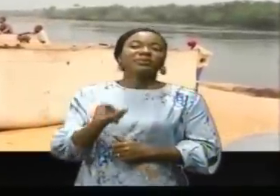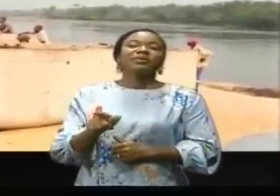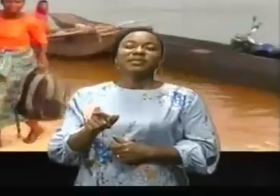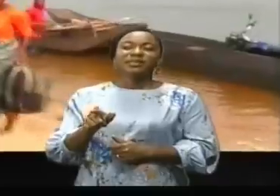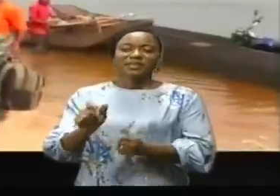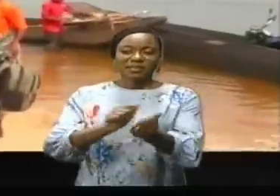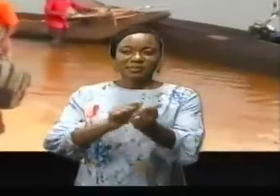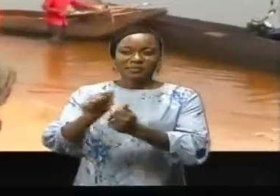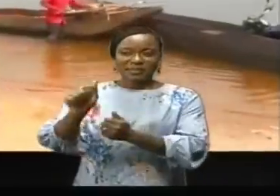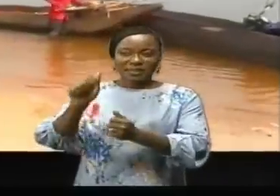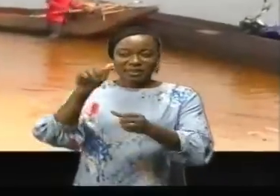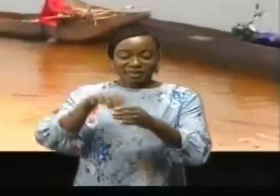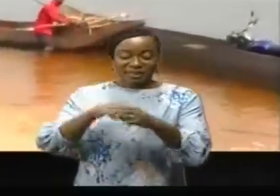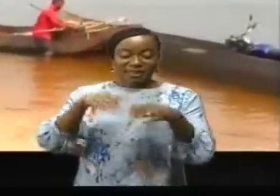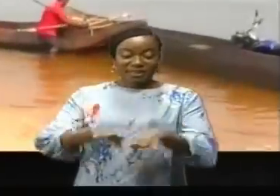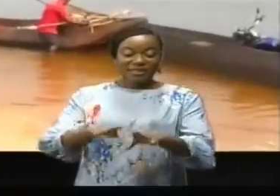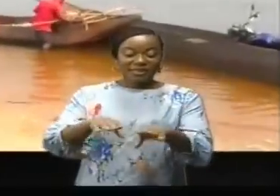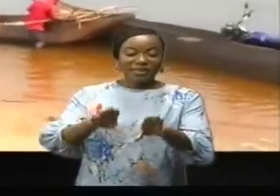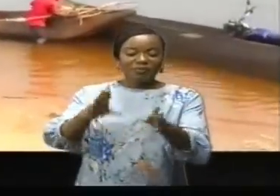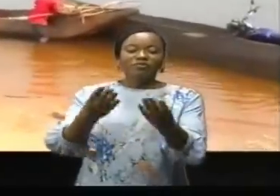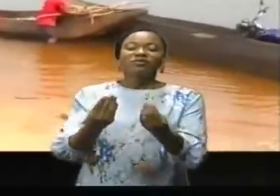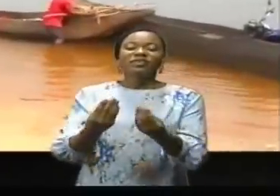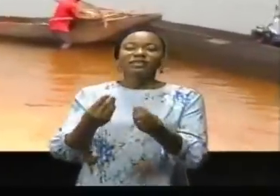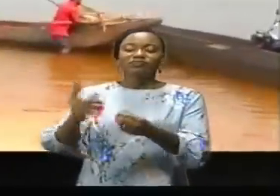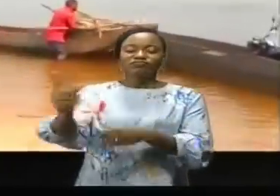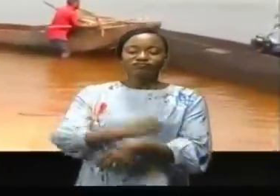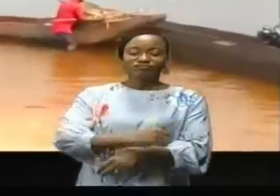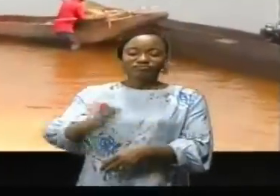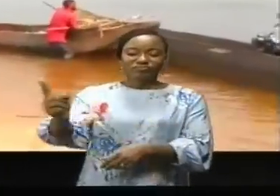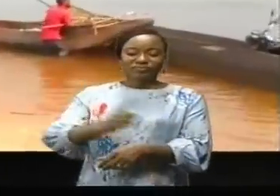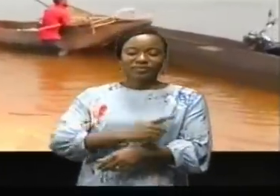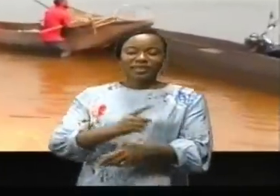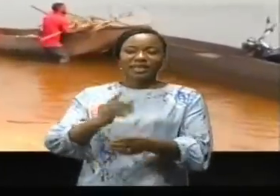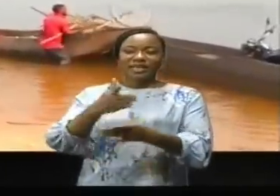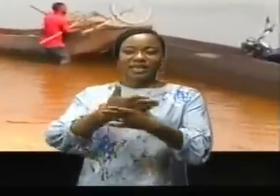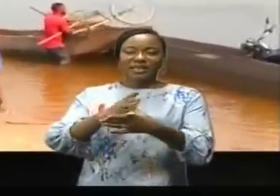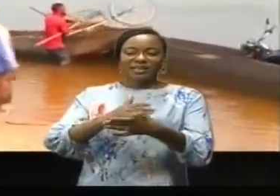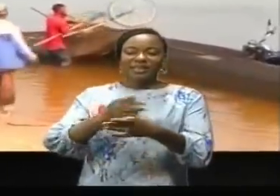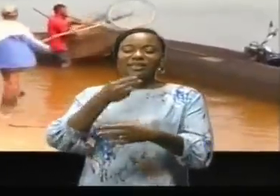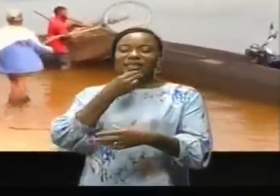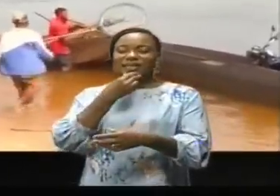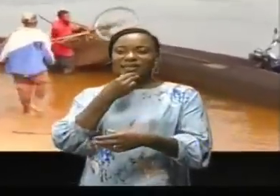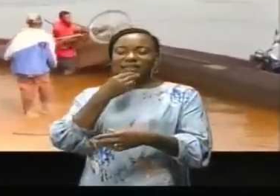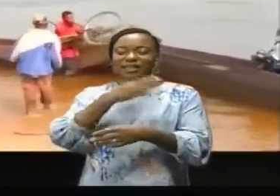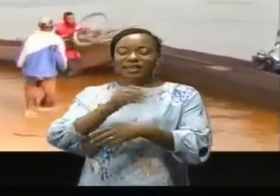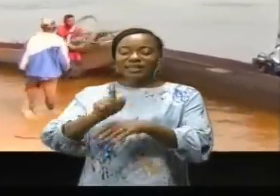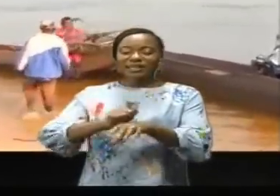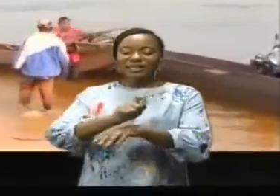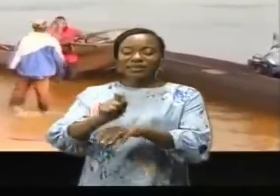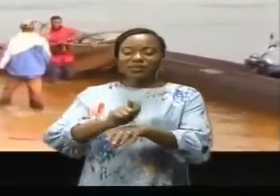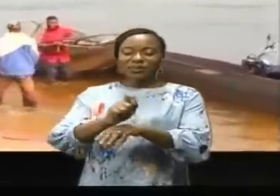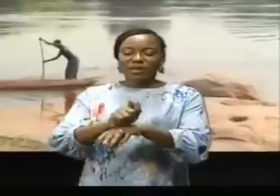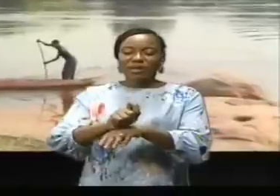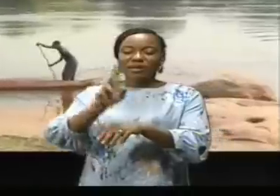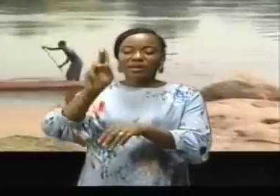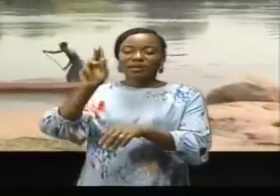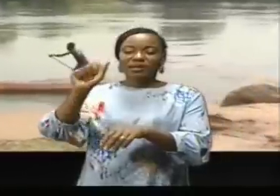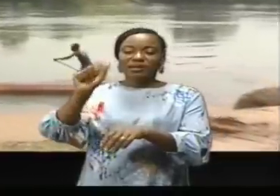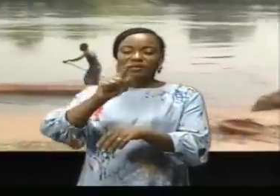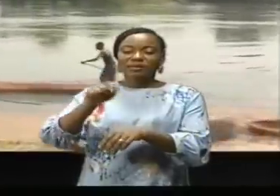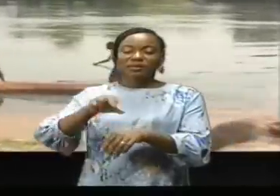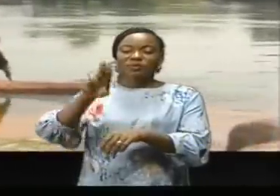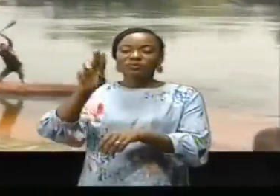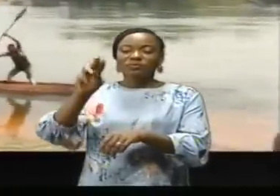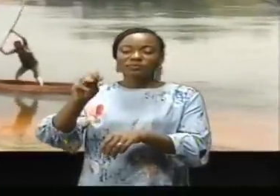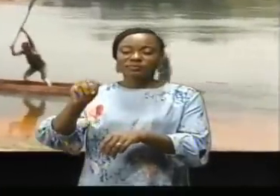la traversée de Sananyemboe, afin de faciliter la circulation entre la ville de Kananga et le territoire de Kazumba via Mikalaï. Il s'agit d